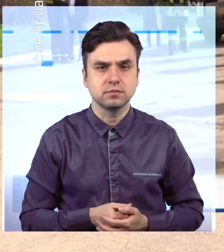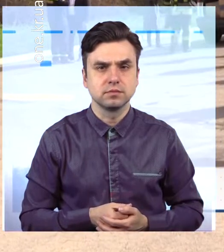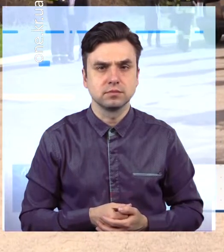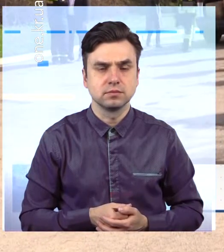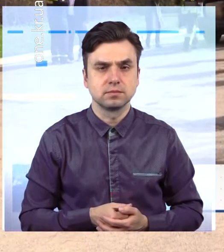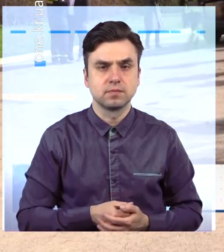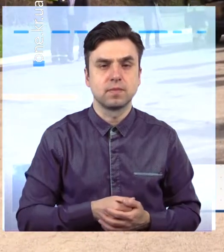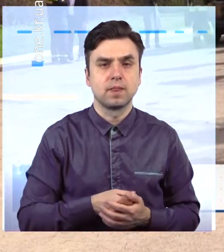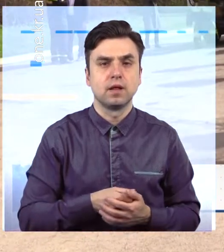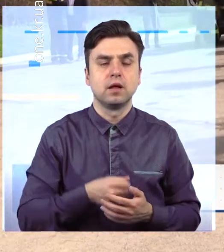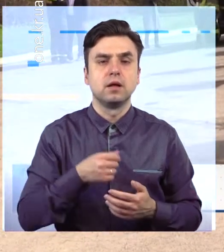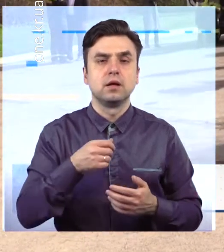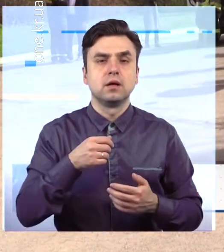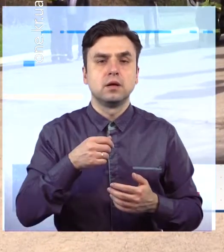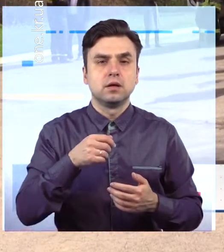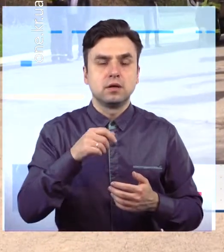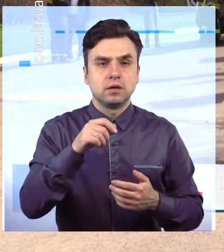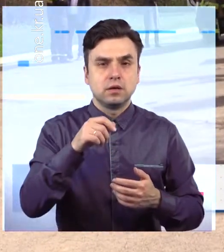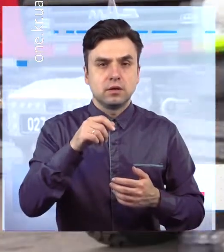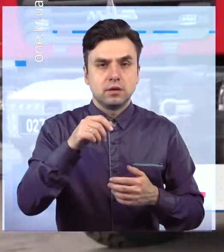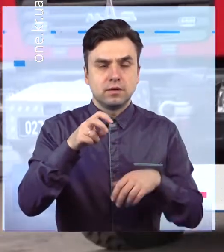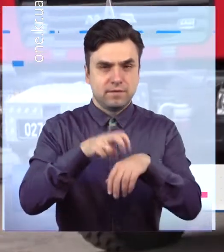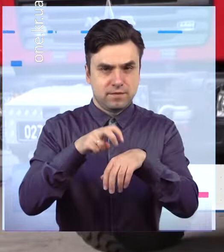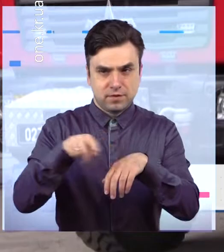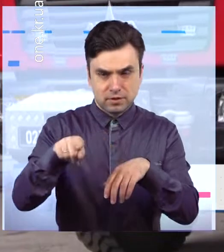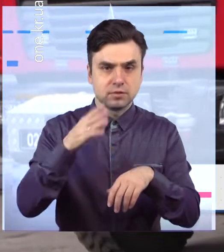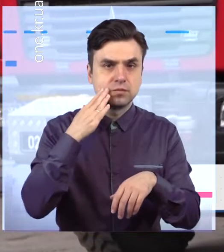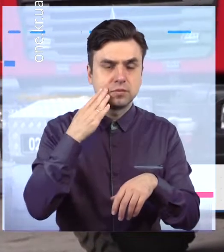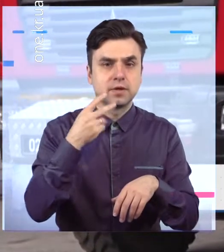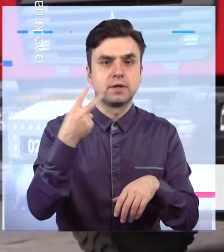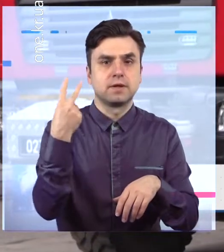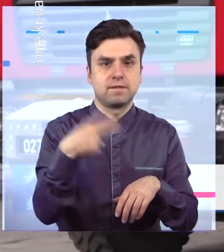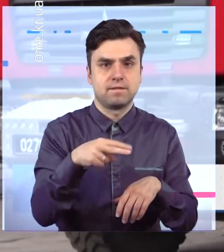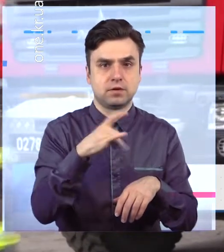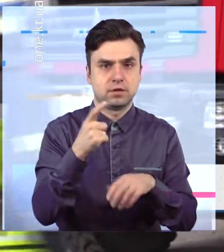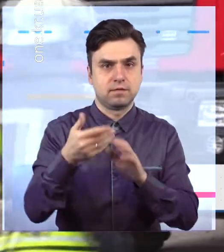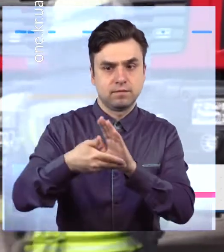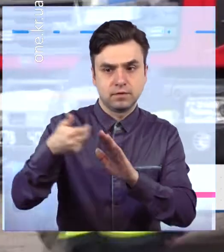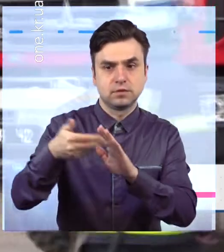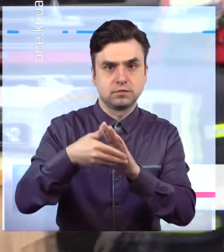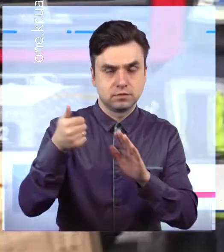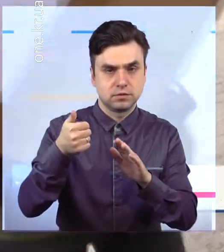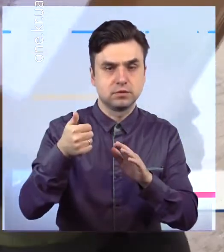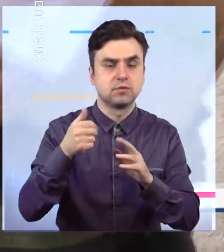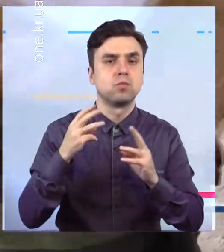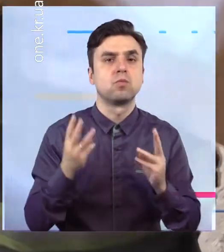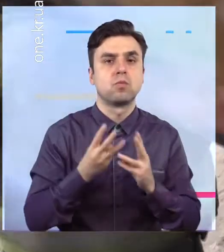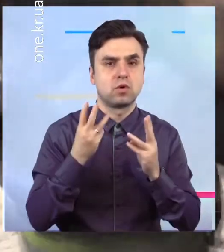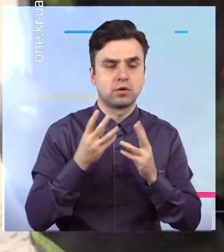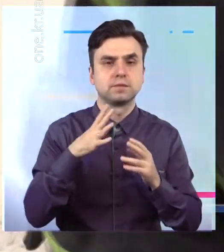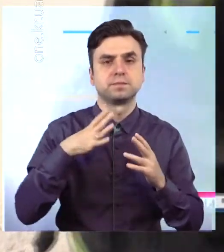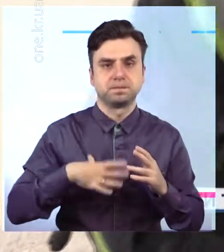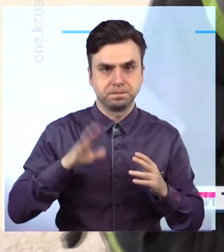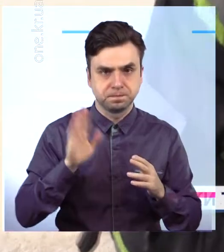Близько 20 викликів на допомогу криворізьким медикам. Стільки разів довелось рятувальникам долучатися до бригад швидкої, у наданні